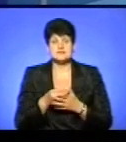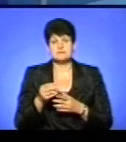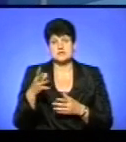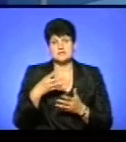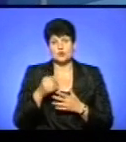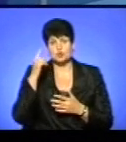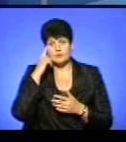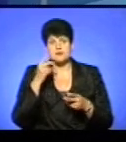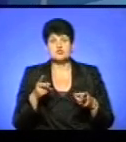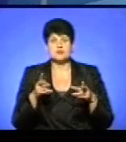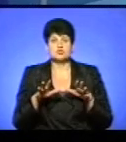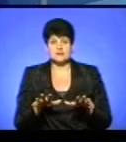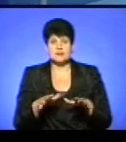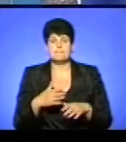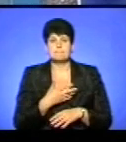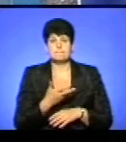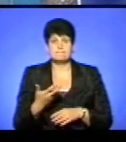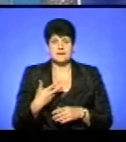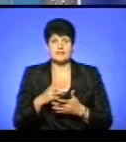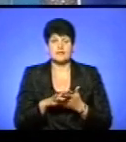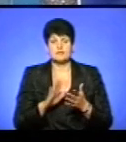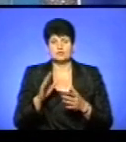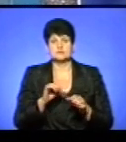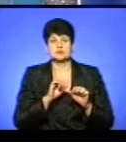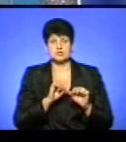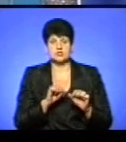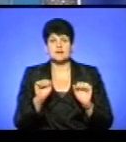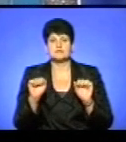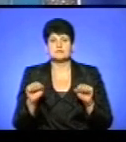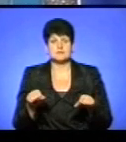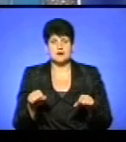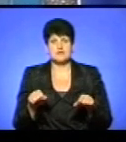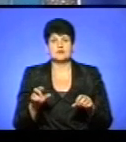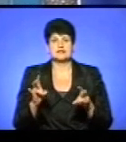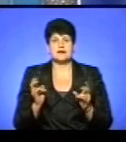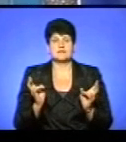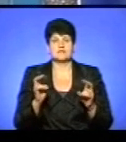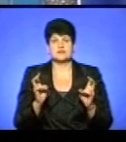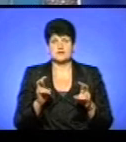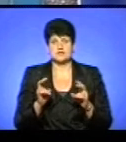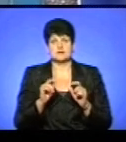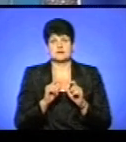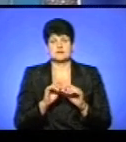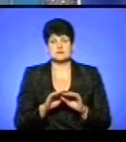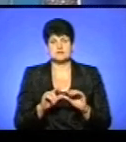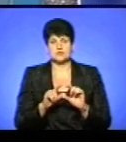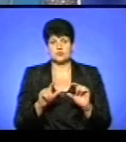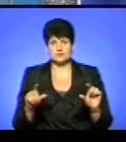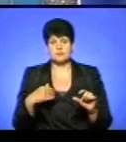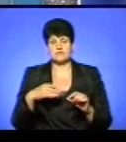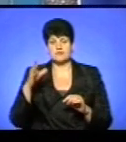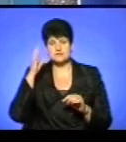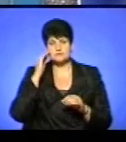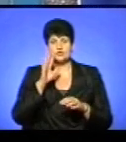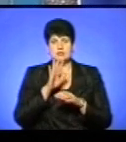залишилися. Ми далі будемо відстоювати право на відвідування дошкільної освіти. Ми вважаємо, що